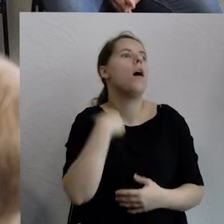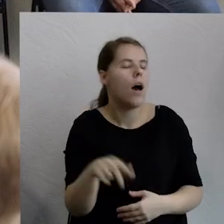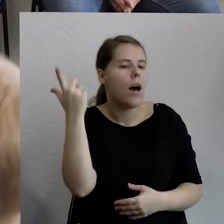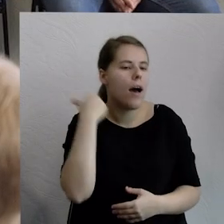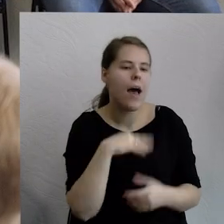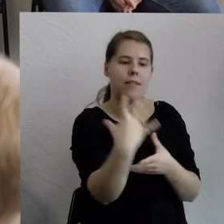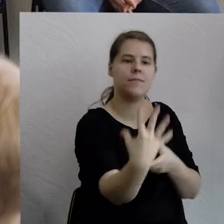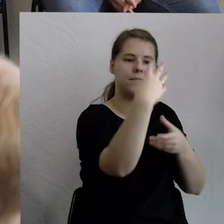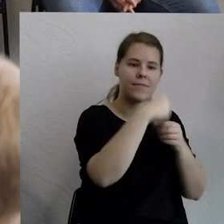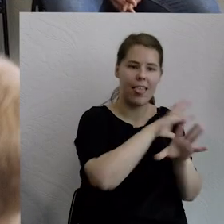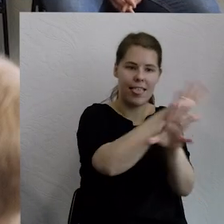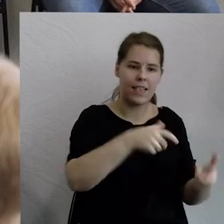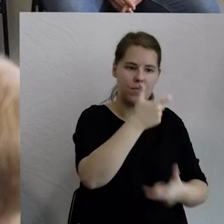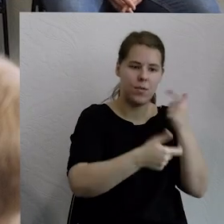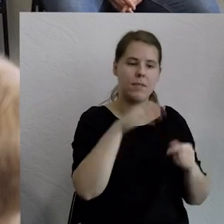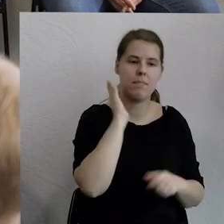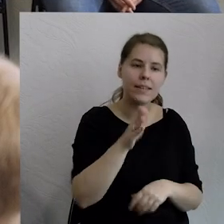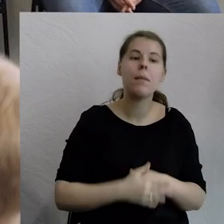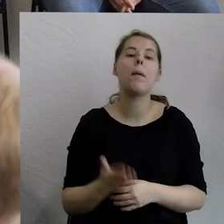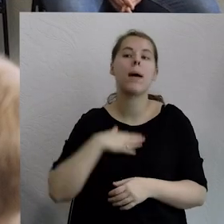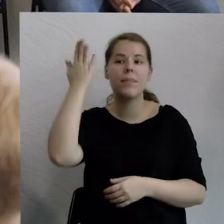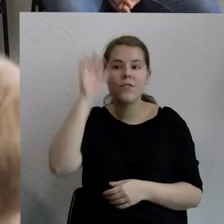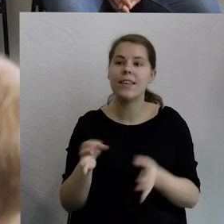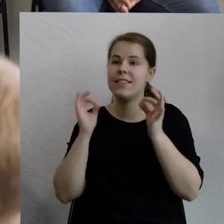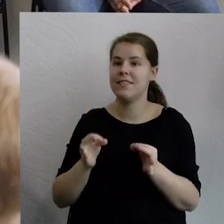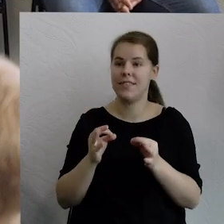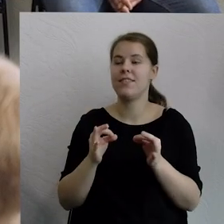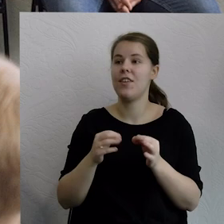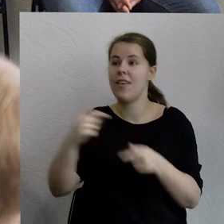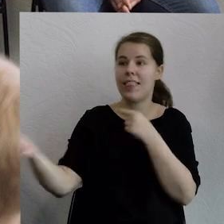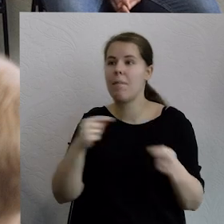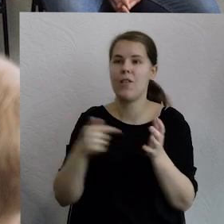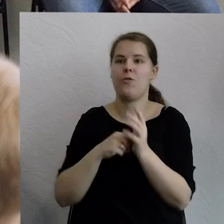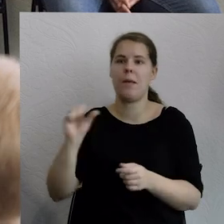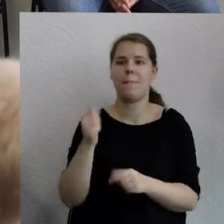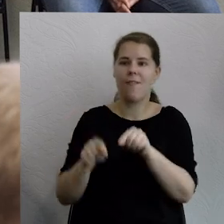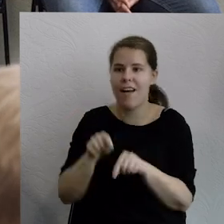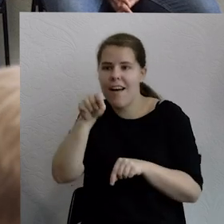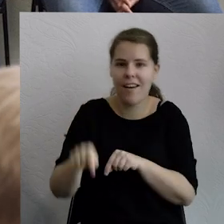przyszłości. Czyli to, co robimy dzisiaj, mam nadzieję, że jest takim pierwszym krokiem. Dziękuję ci.